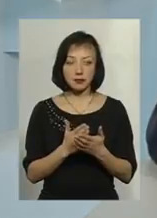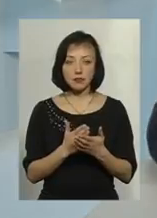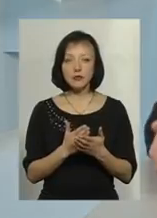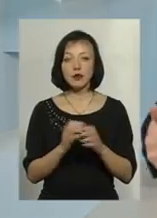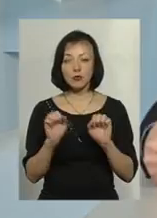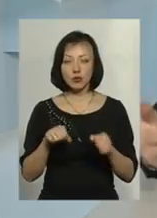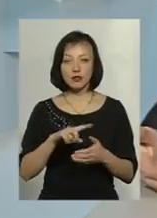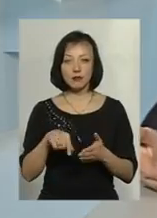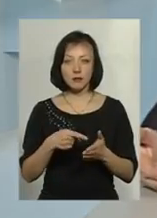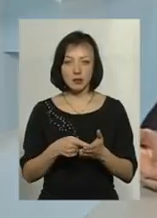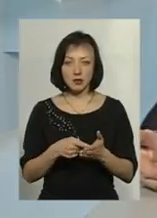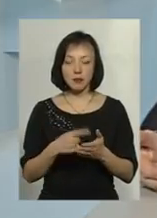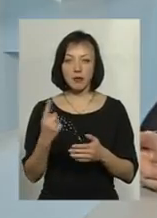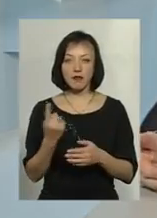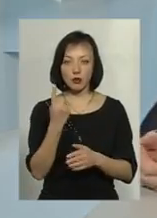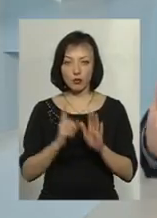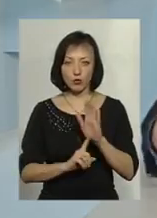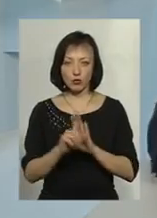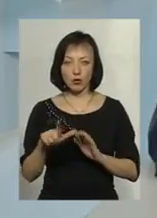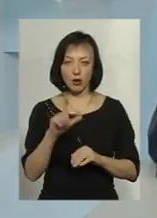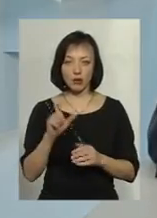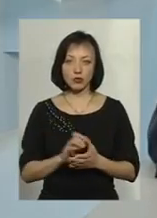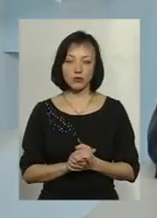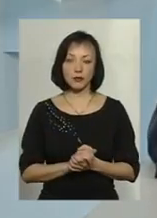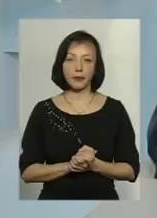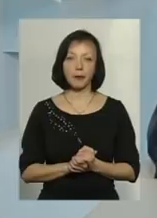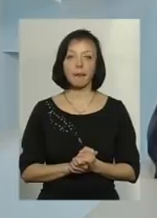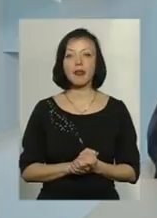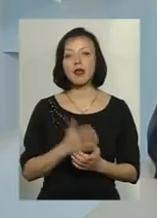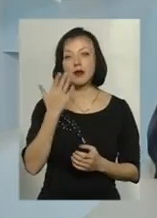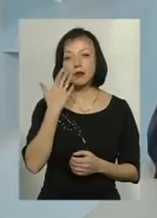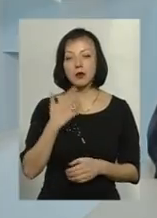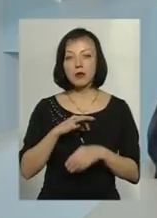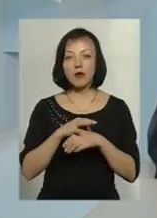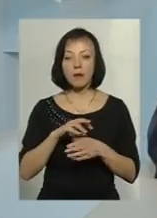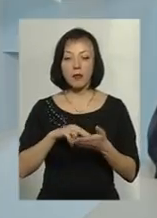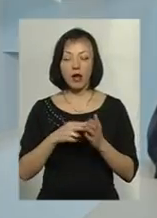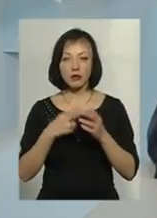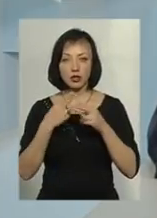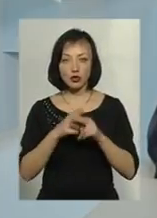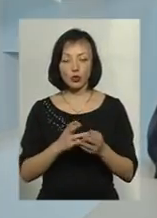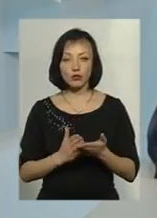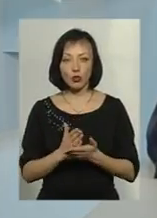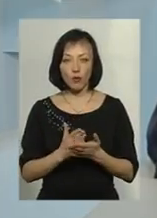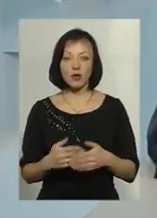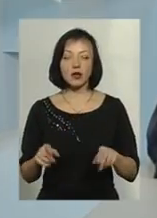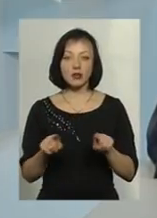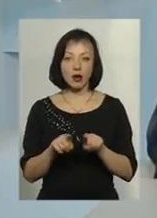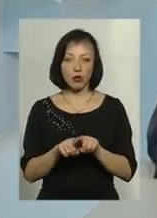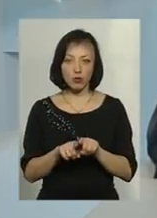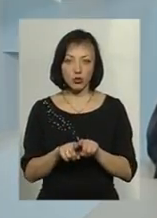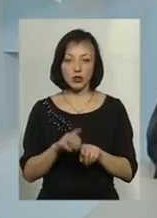можна в місті, при первинному пуску газу. При проведенні планового технічного обслуговування також